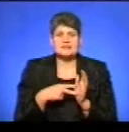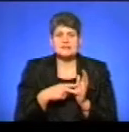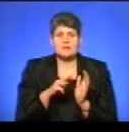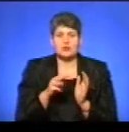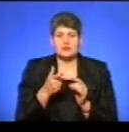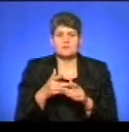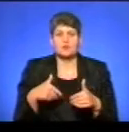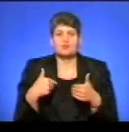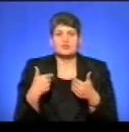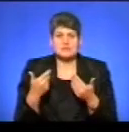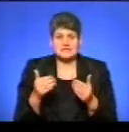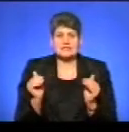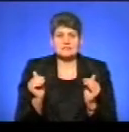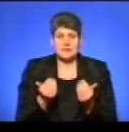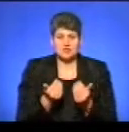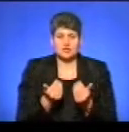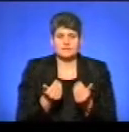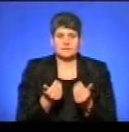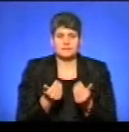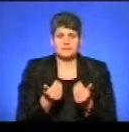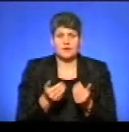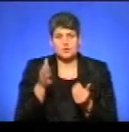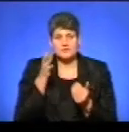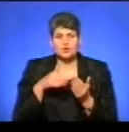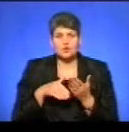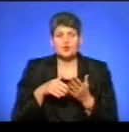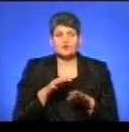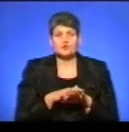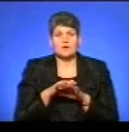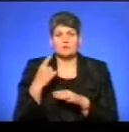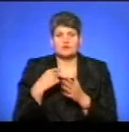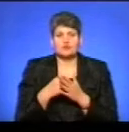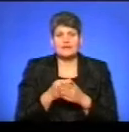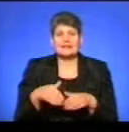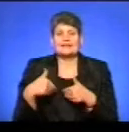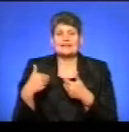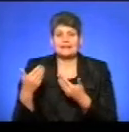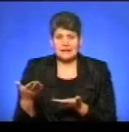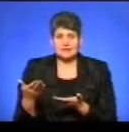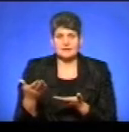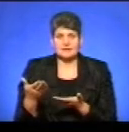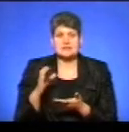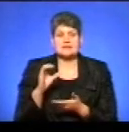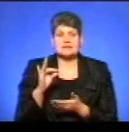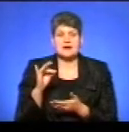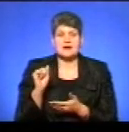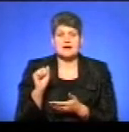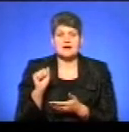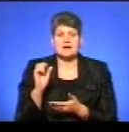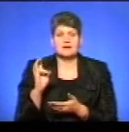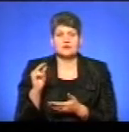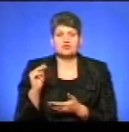пішли пропозиції знову ж таки зменшити освітню субвенцію по обласному бюджету і дати цю субвенцію Саранчуківському,